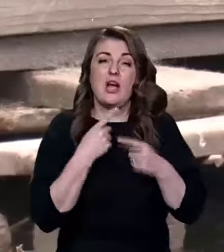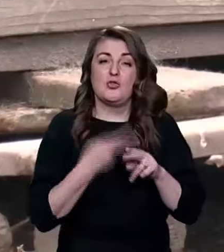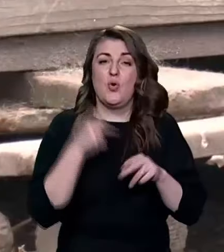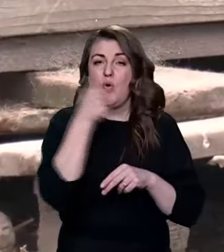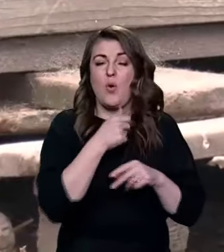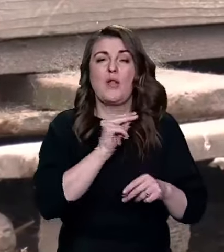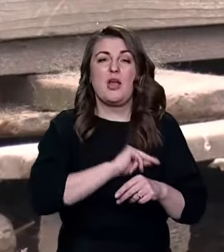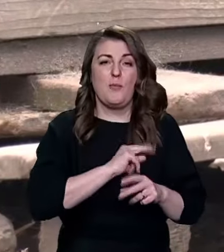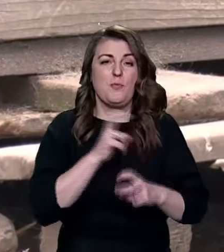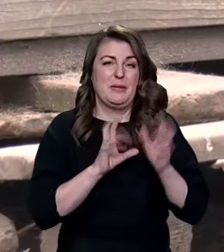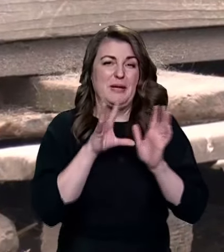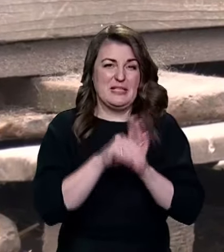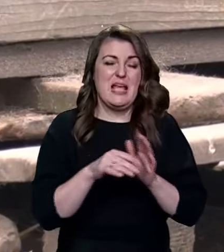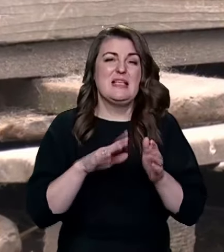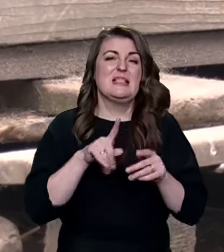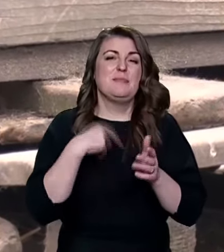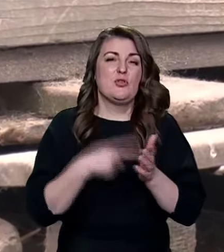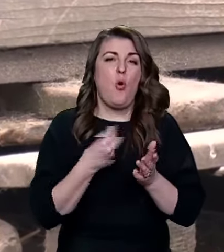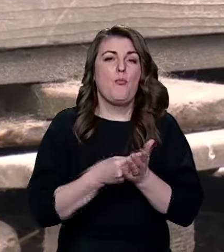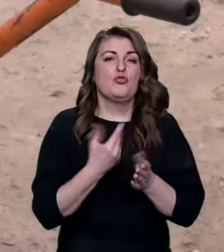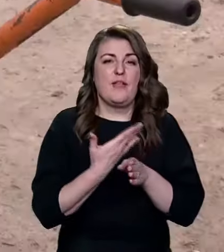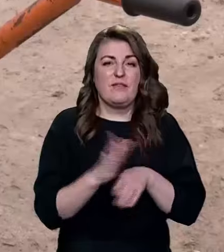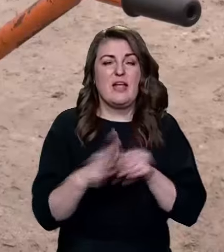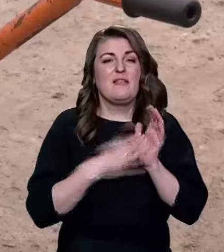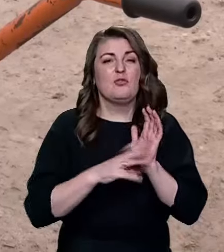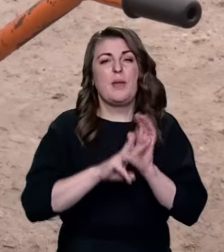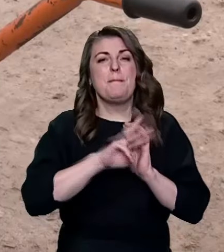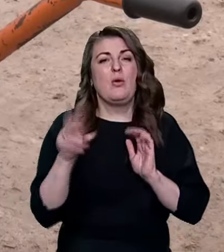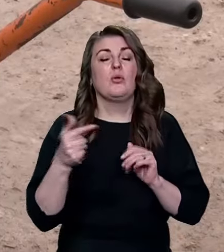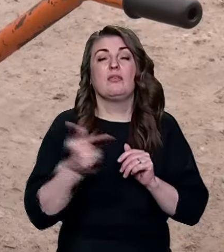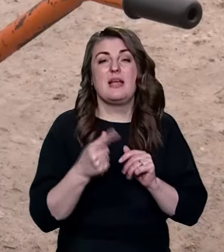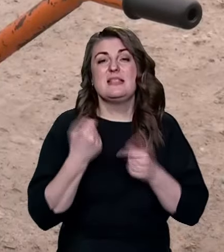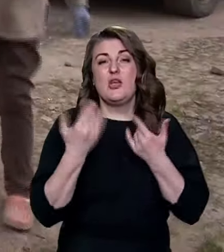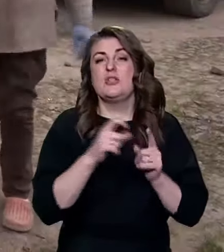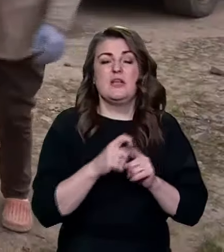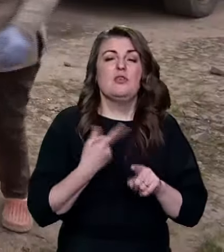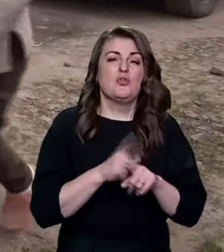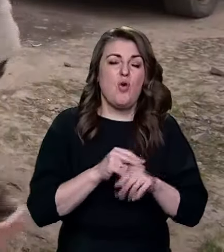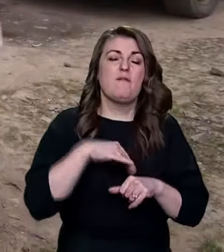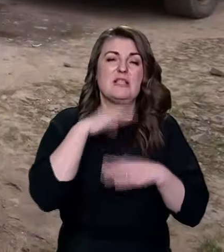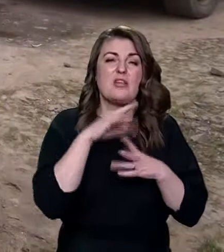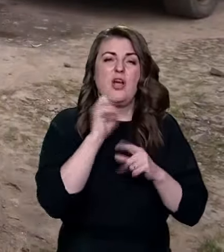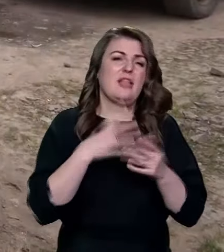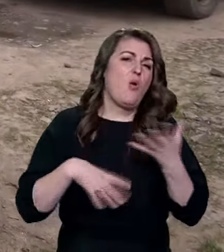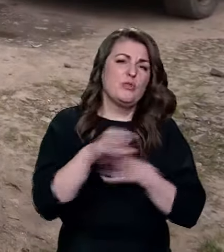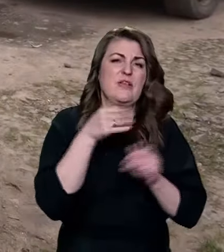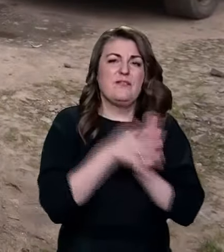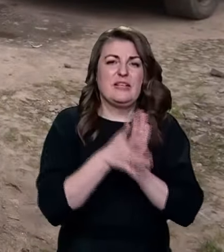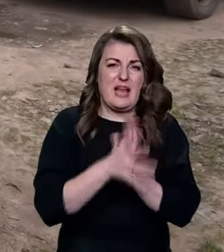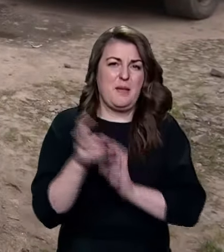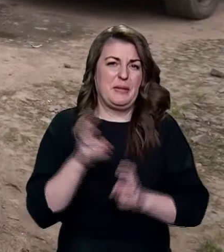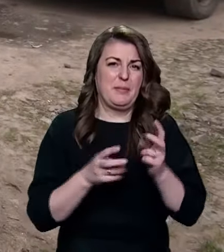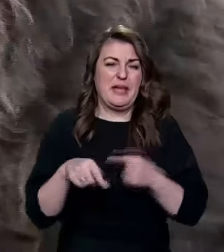цього року на роботу підприємства з міського бюджету виділили 90 мільйонів гривень. З її слів, цього вистачає на усі витрати